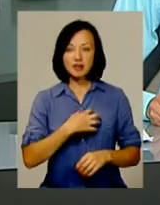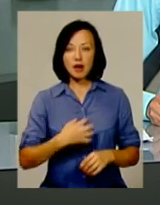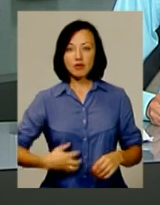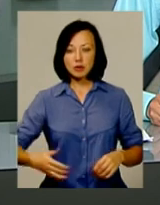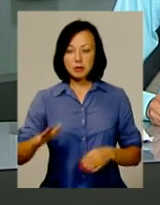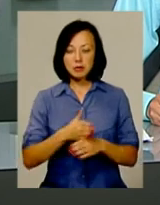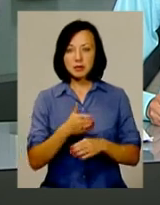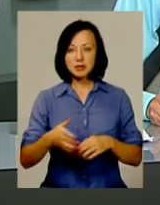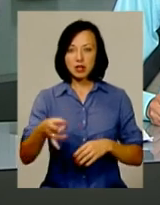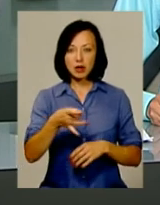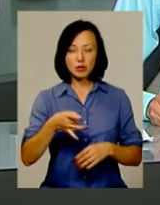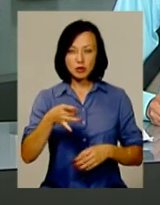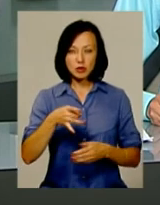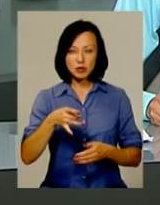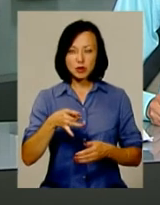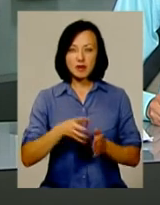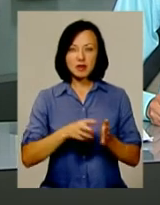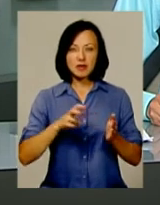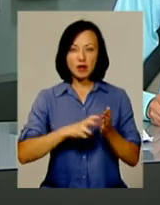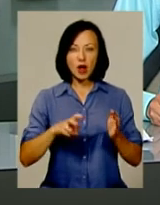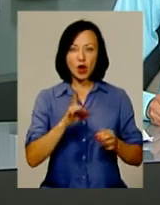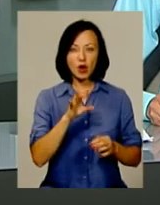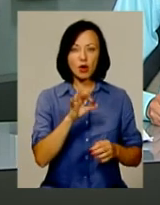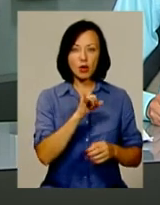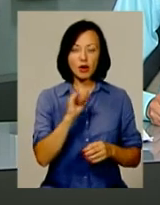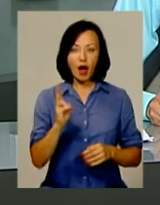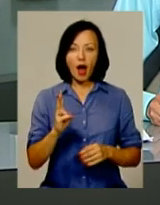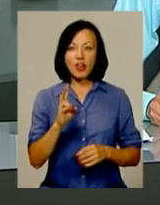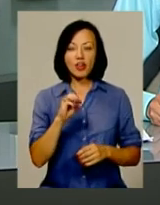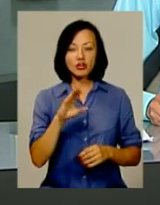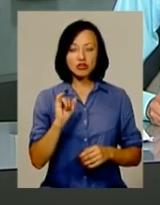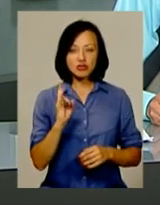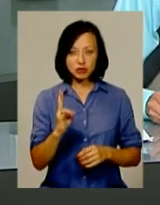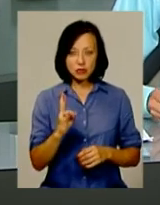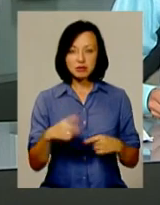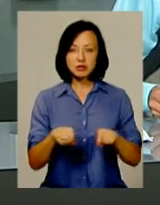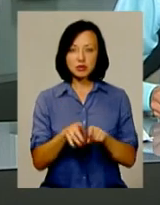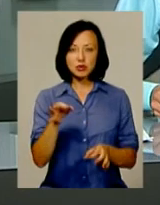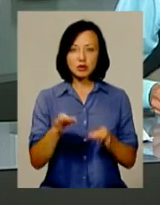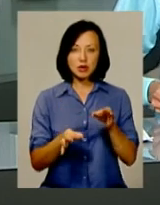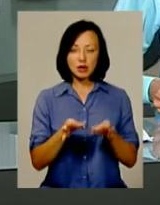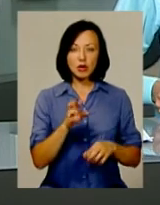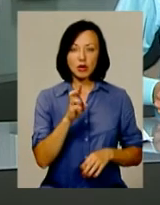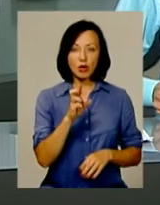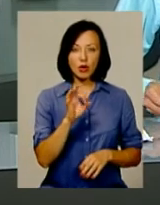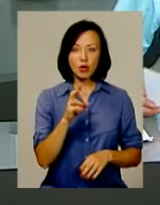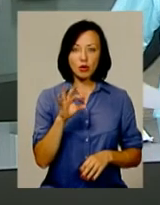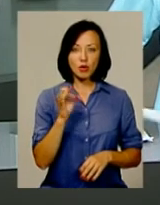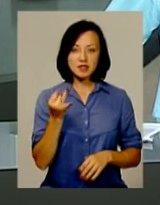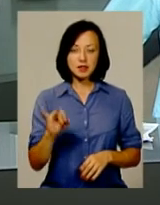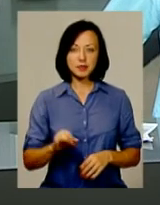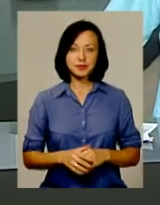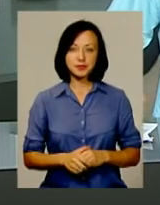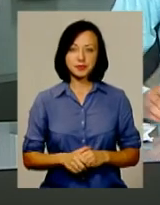міськрайонному судді у відставку подала Валентина Роїк, а в Нетішинському міському судді – суддя Богдан Ходоровський.